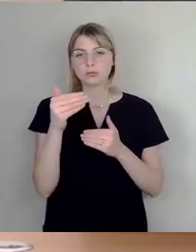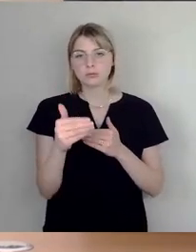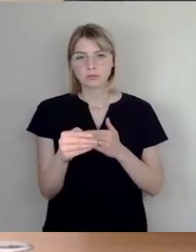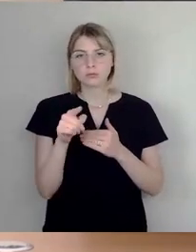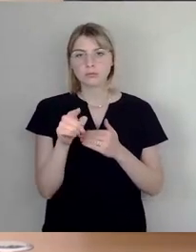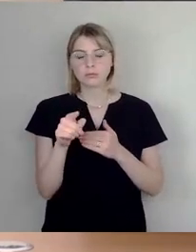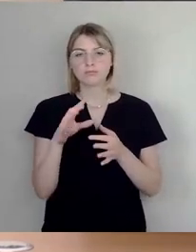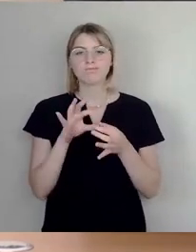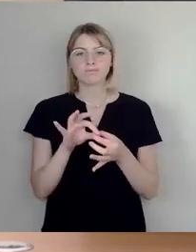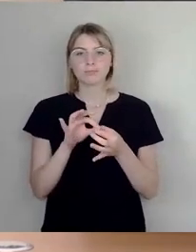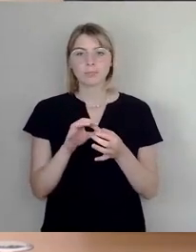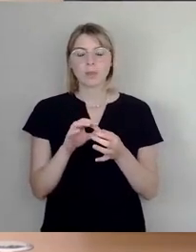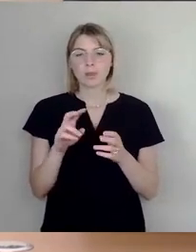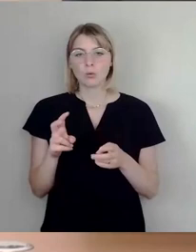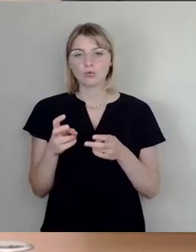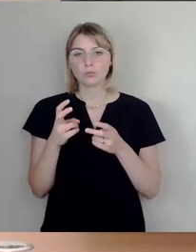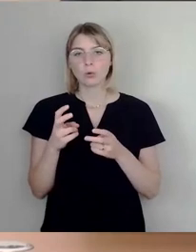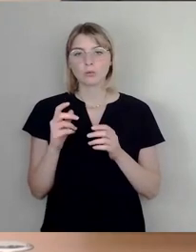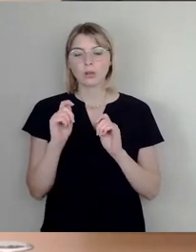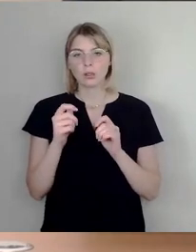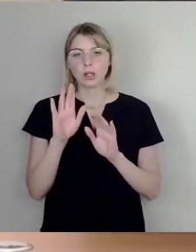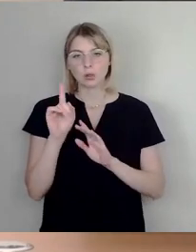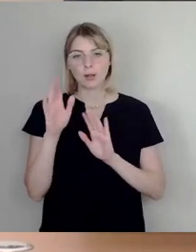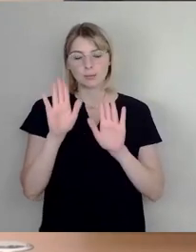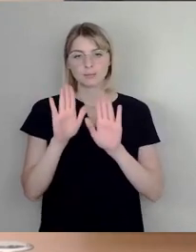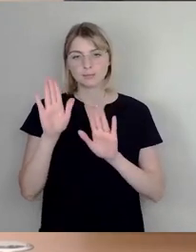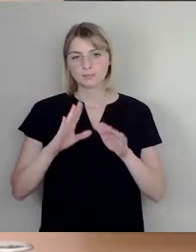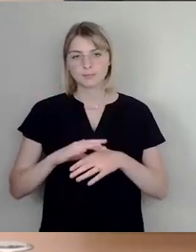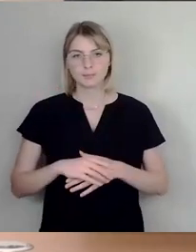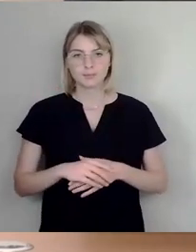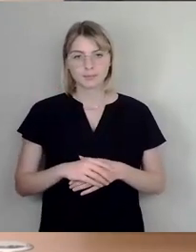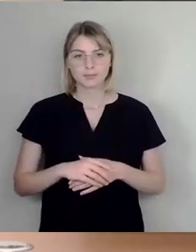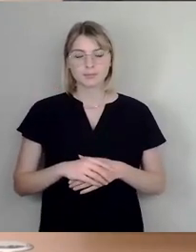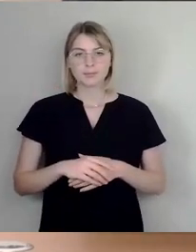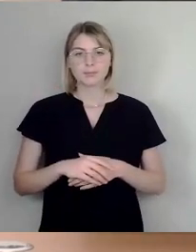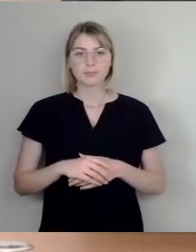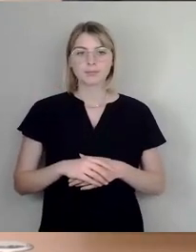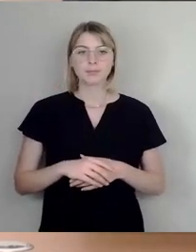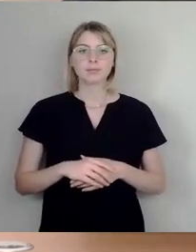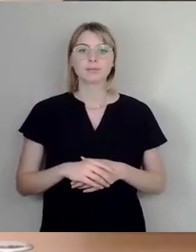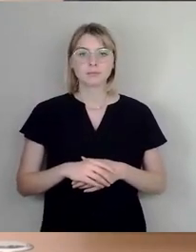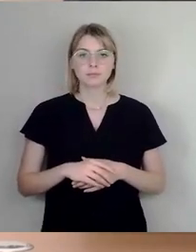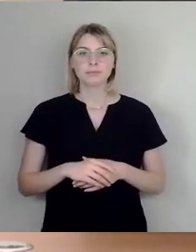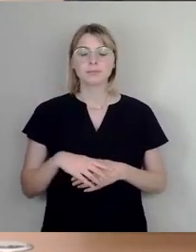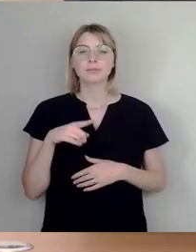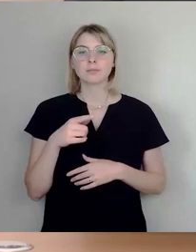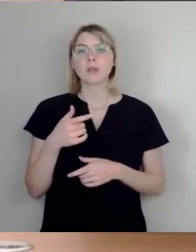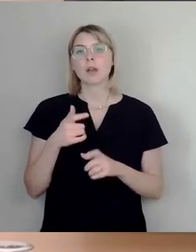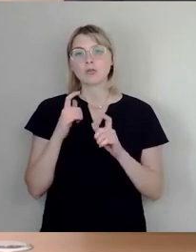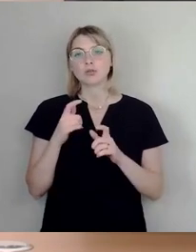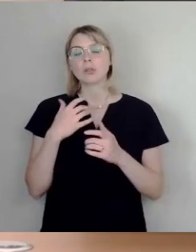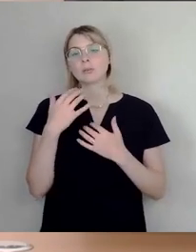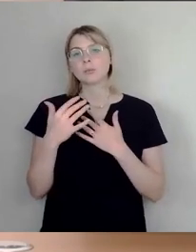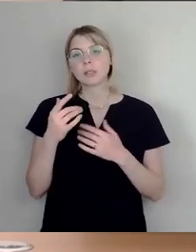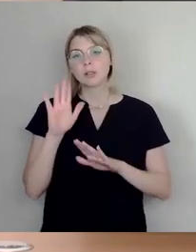Ursprungsantrag abstimmen. Also würden wir zunächst erst mal den federführenden Ausschussbericht zur Abstimmung stellen. Wer hier